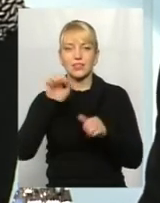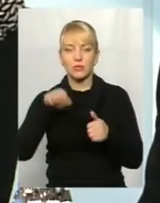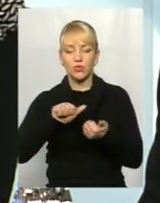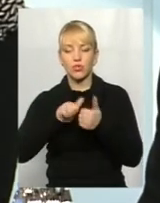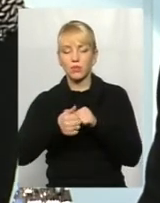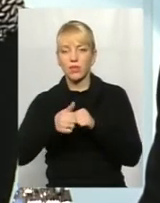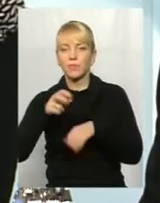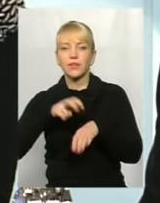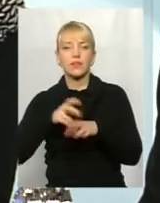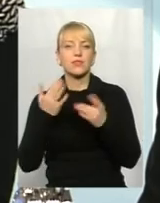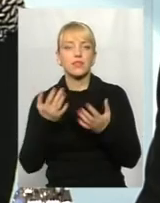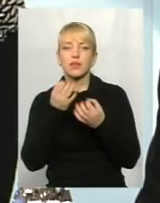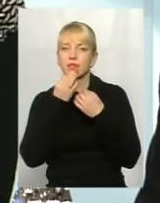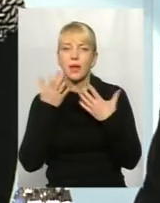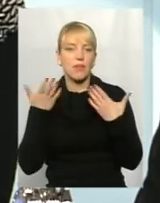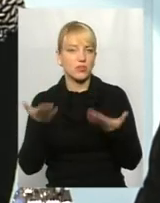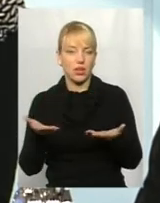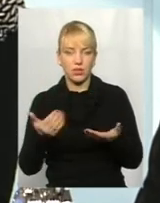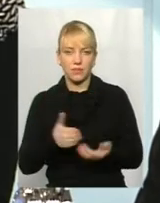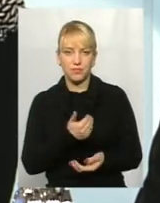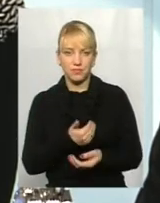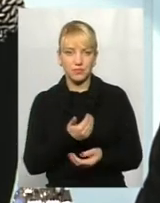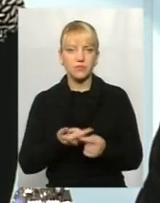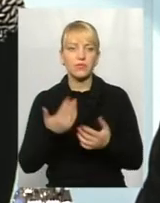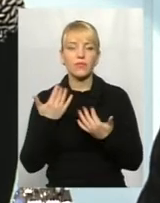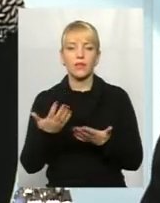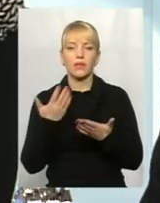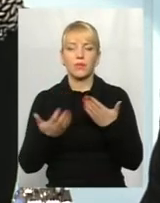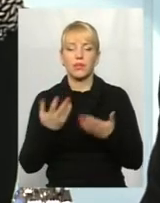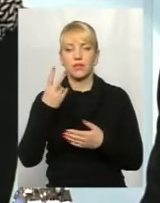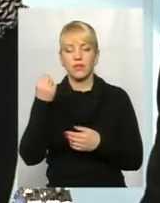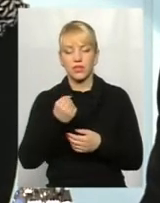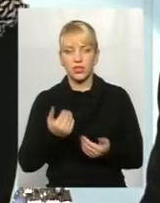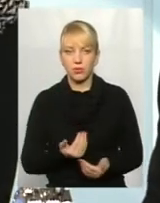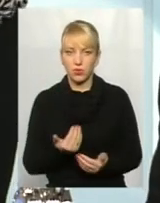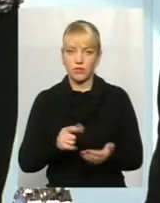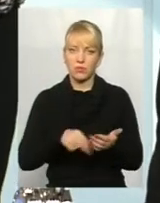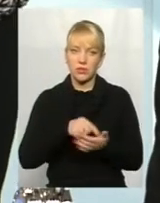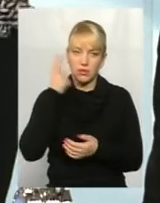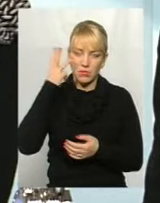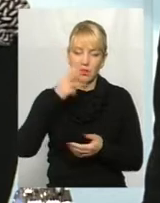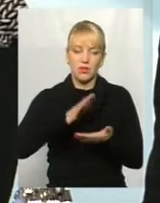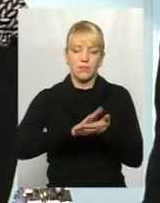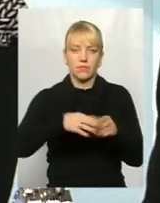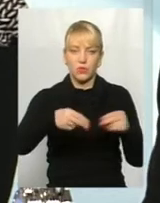лікаря скільки він забажає. Тобто, він два тижні проживає у Хмельницьку, він заключає тут договір. Переїхав